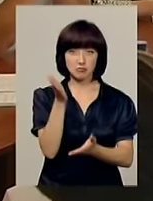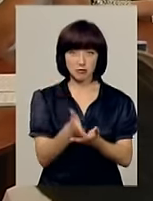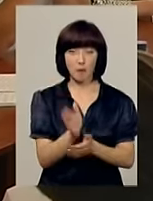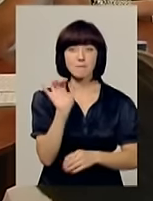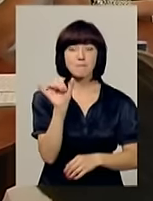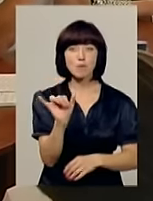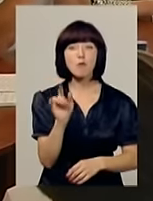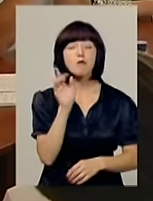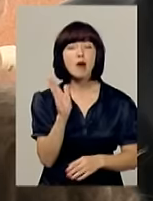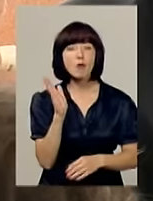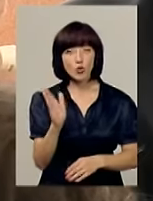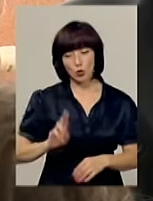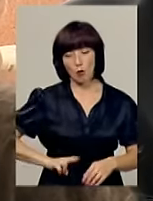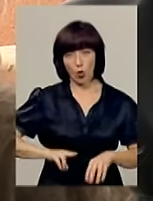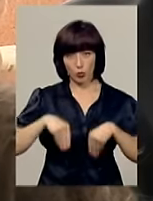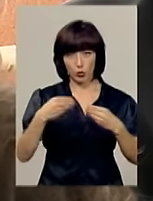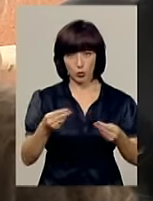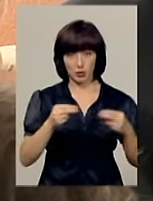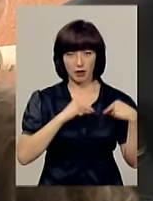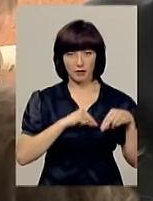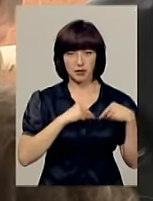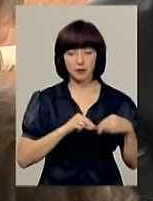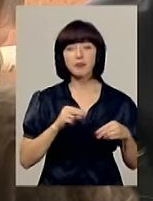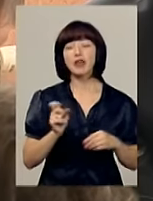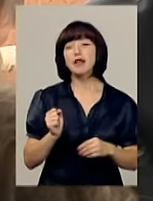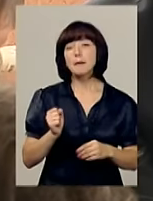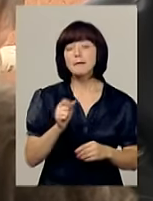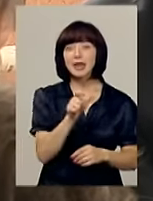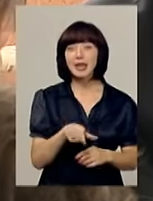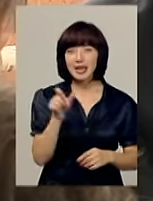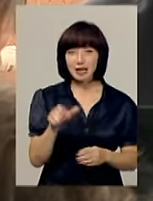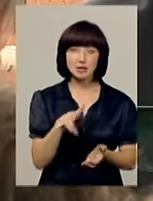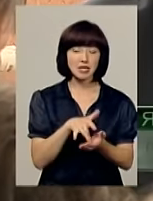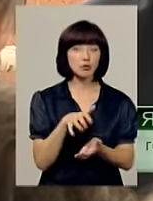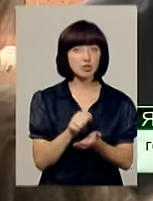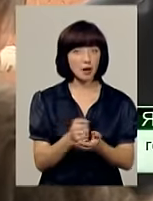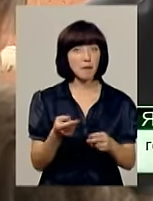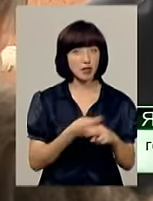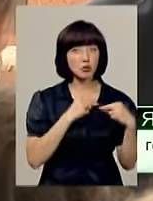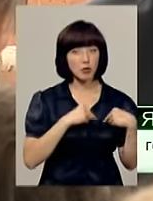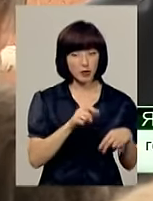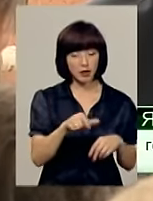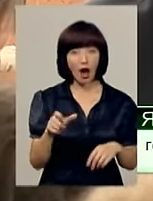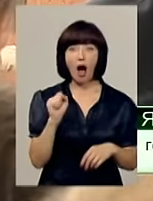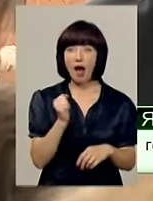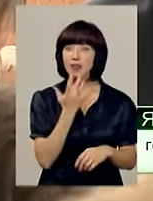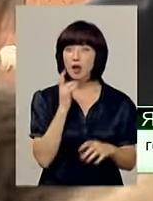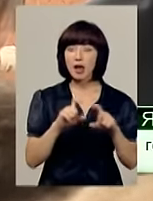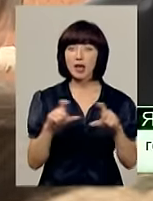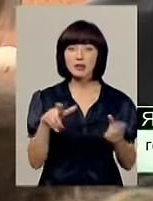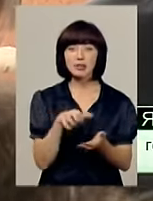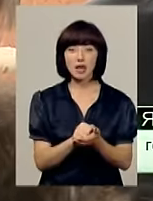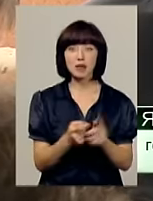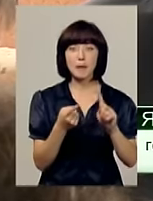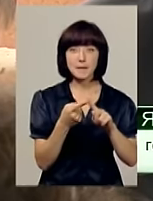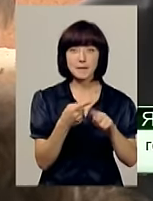майбутнього роботодавця. Клієнтами служби зайнятості на сьогодні є лише безробітні, а в національному агентстві зайнятості мають бути